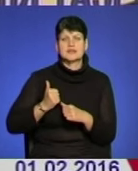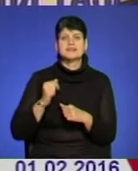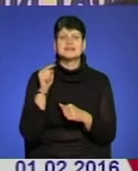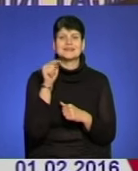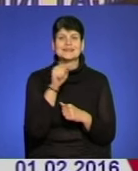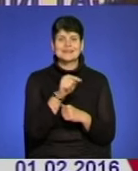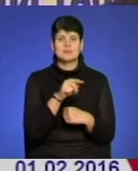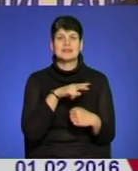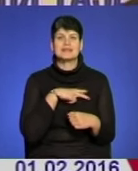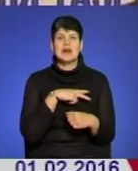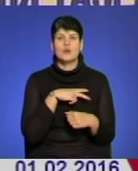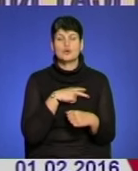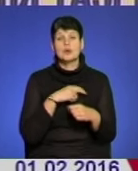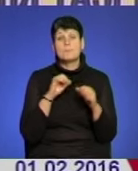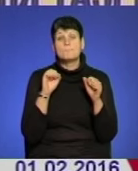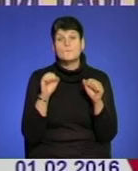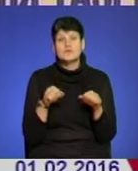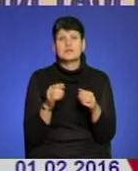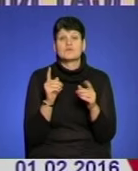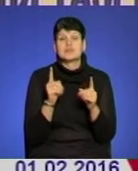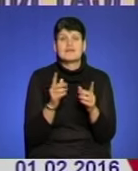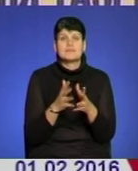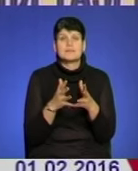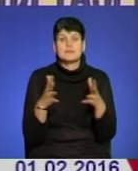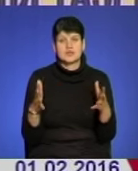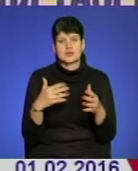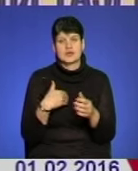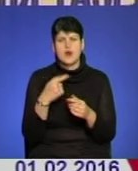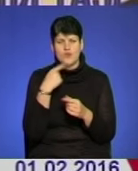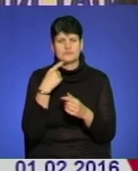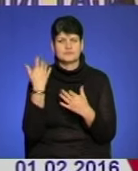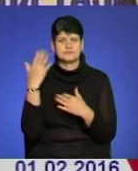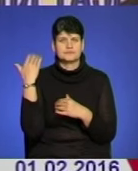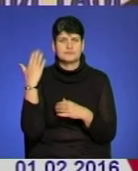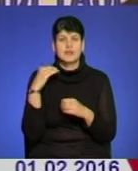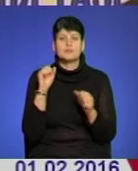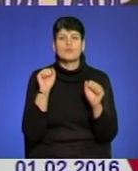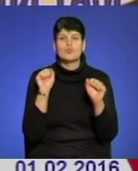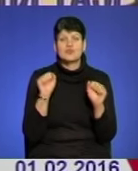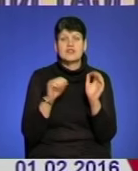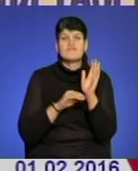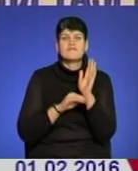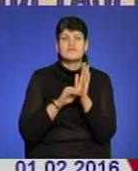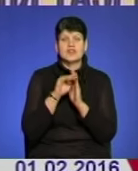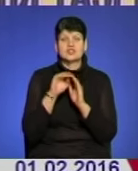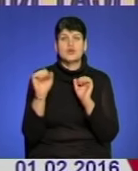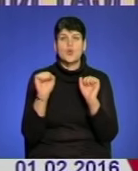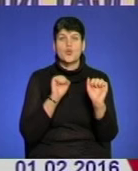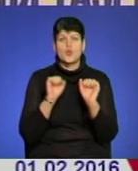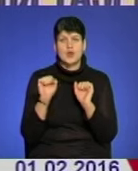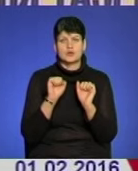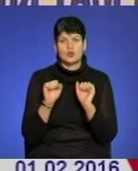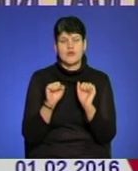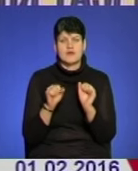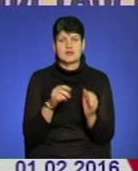нагородами, можливо, найбільше, як я колись казав, і тут не один казав, чим, можливо, вища урядова нагорода.